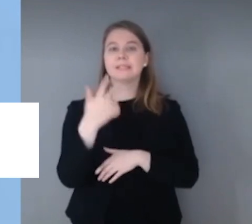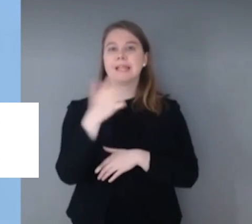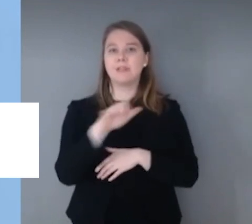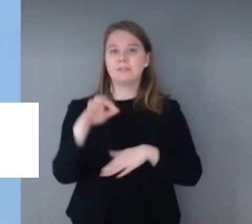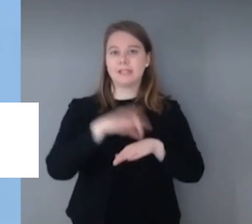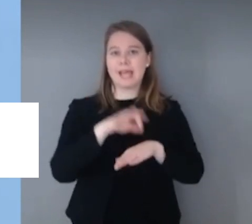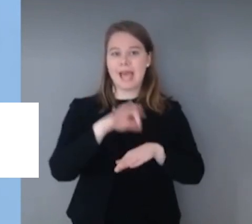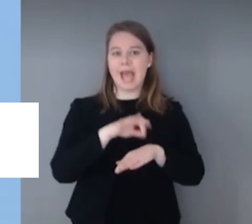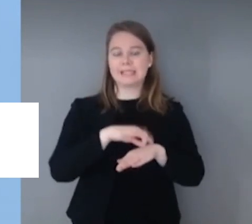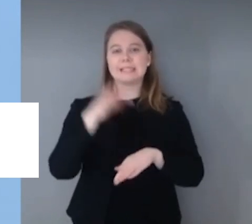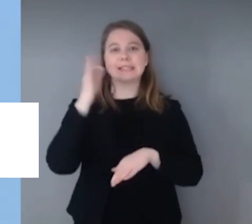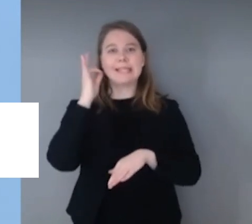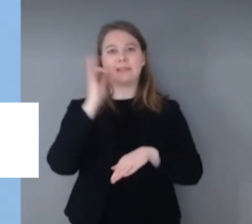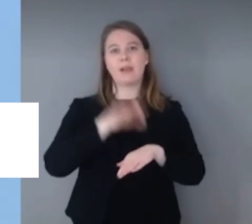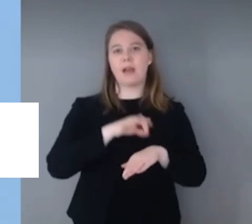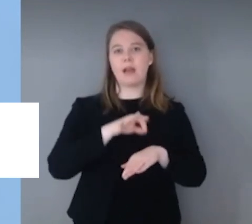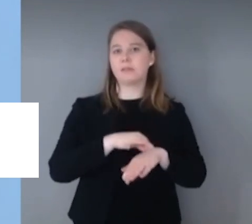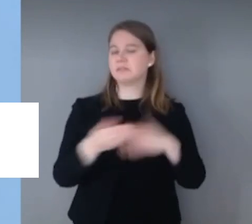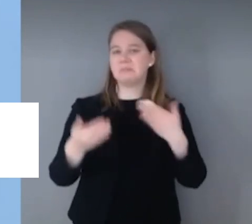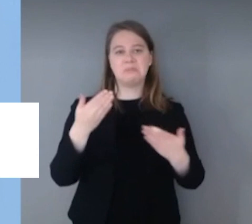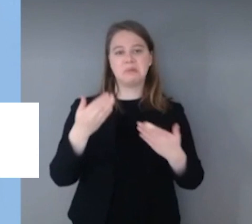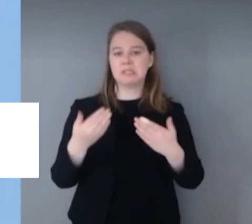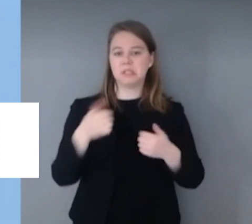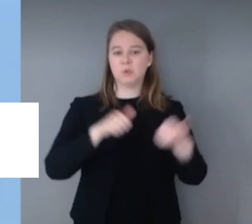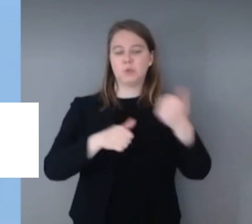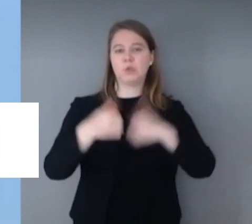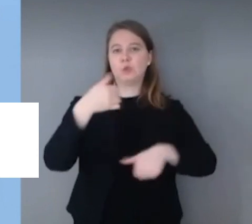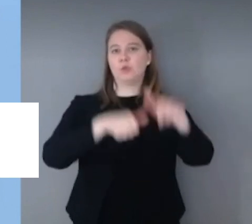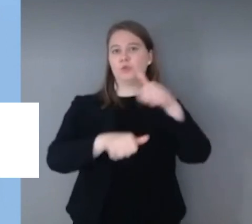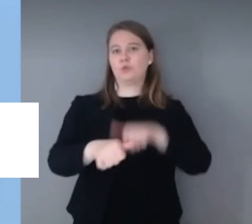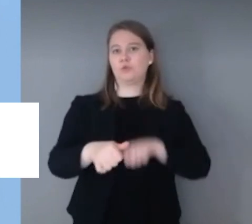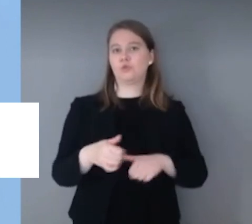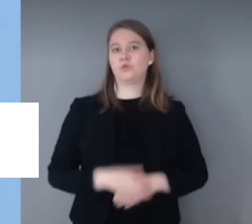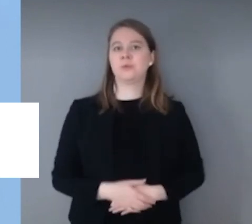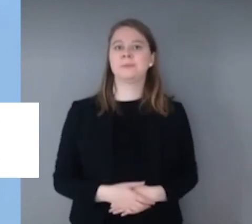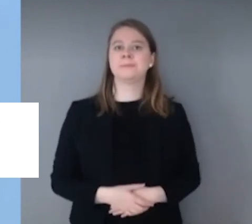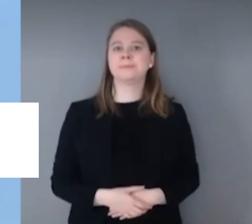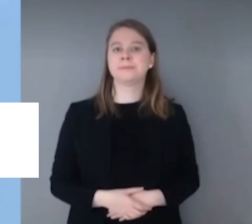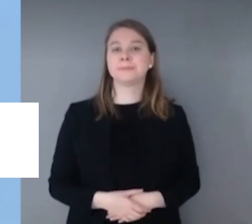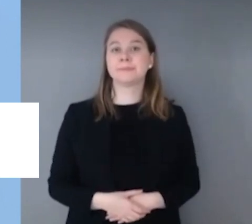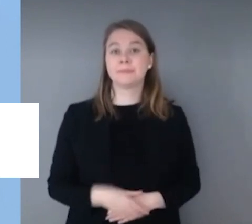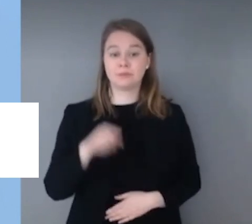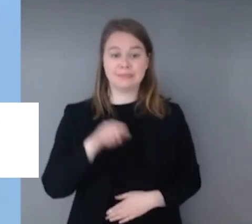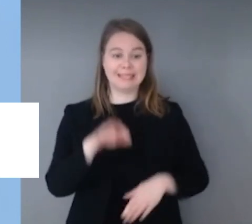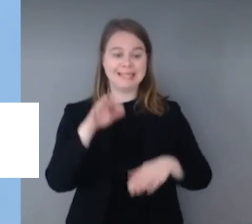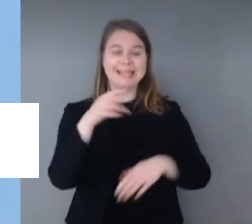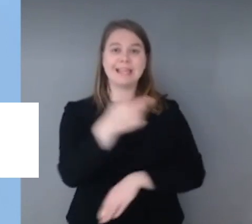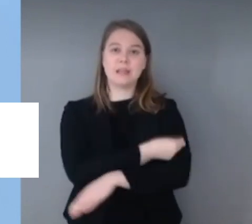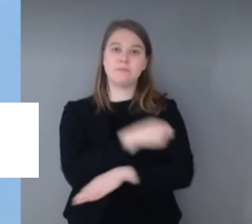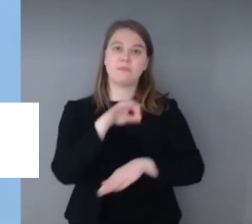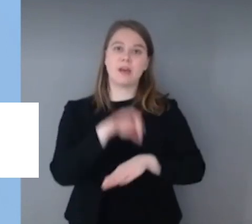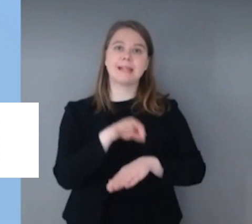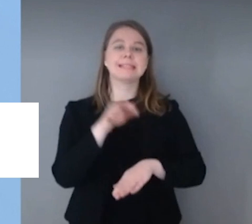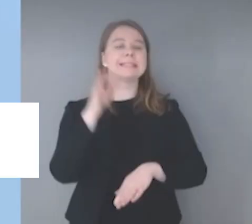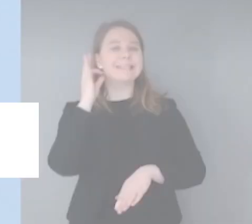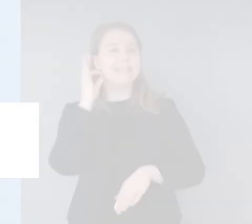Ärzte, es wird ständig hier abgeglichen und zusätzliche Anschlüsse hergestellt, die als Impfärztinnen und Impfärzte der Bevölkerung